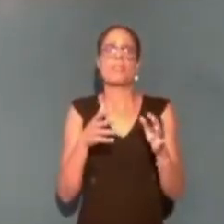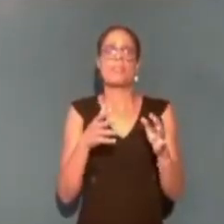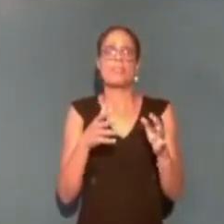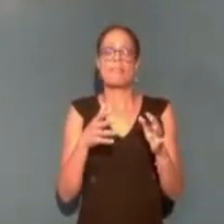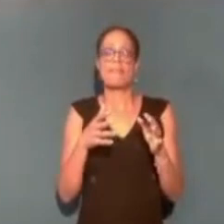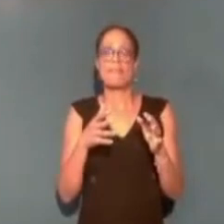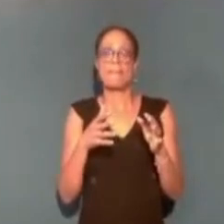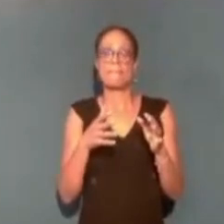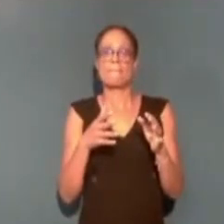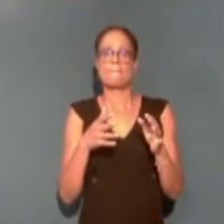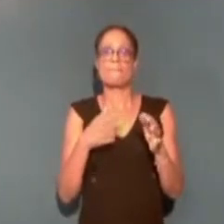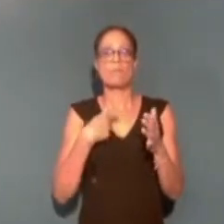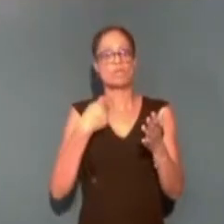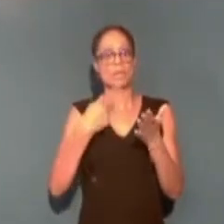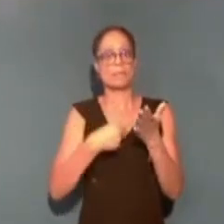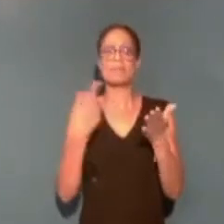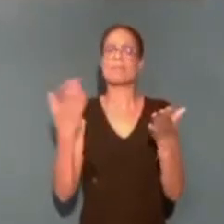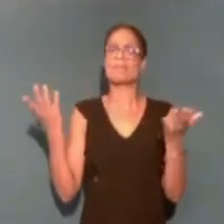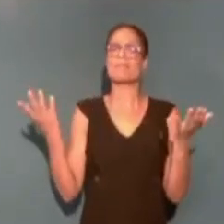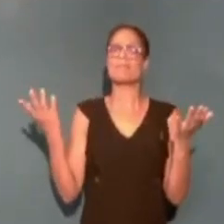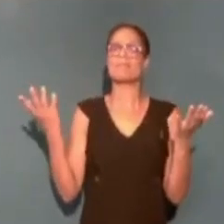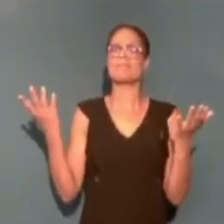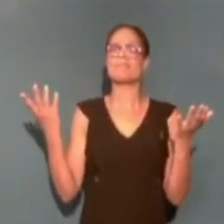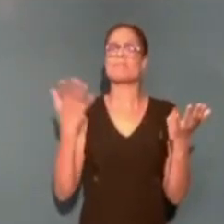que... Il faut regarder ça sans fois.